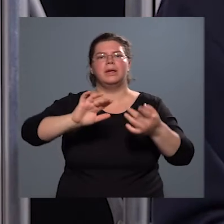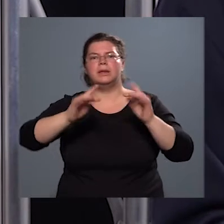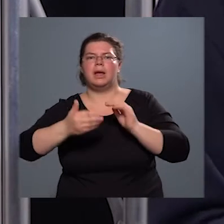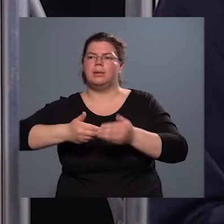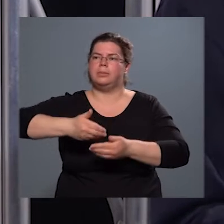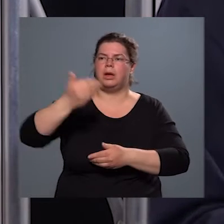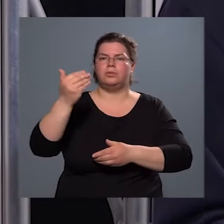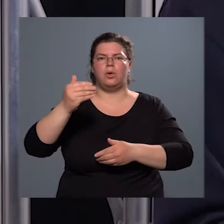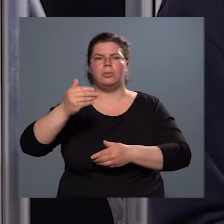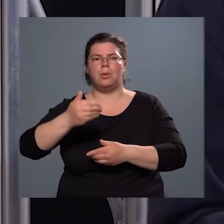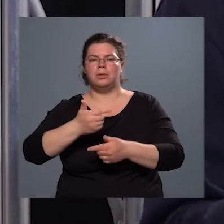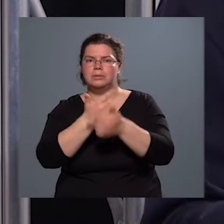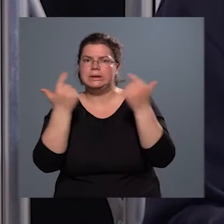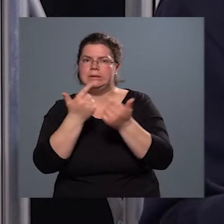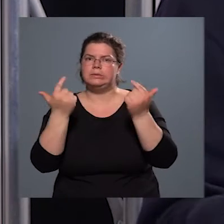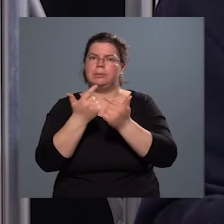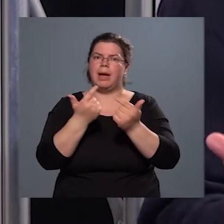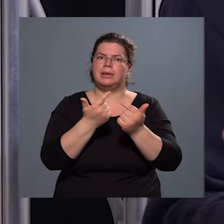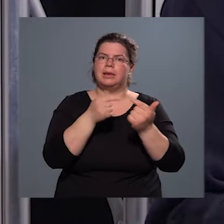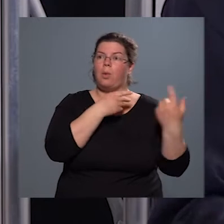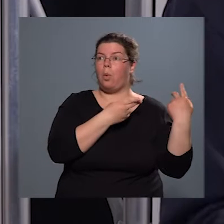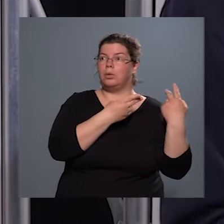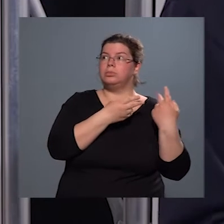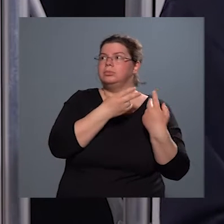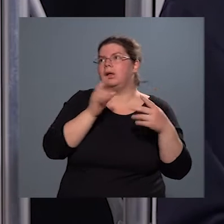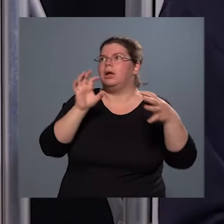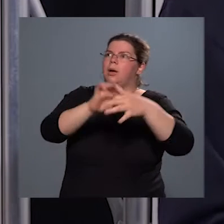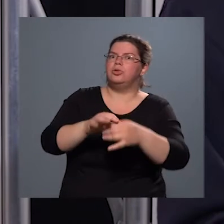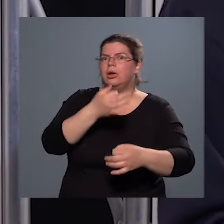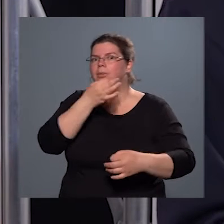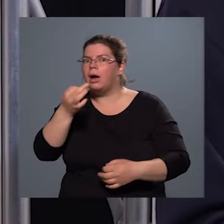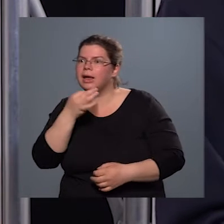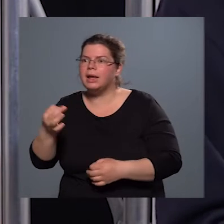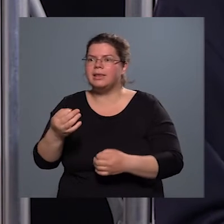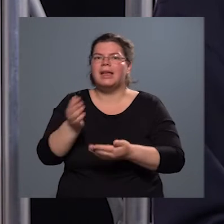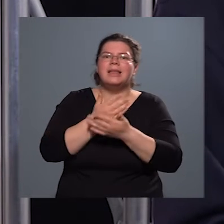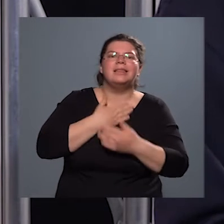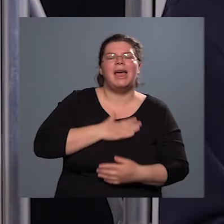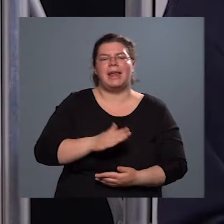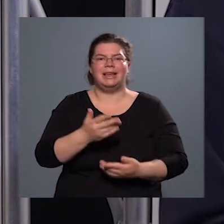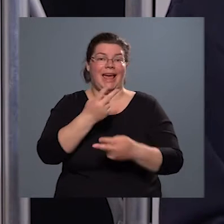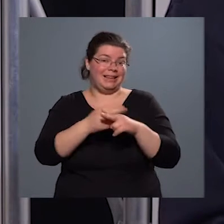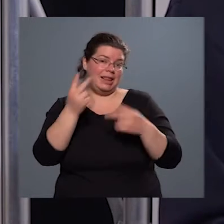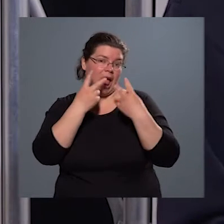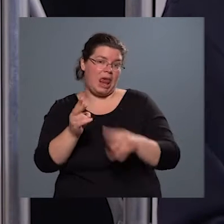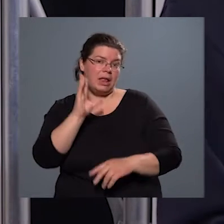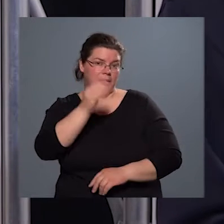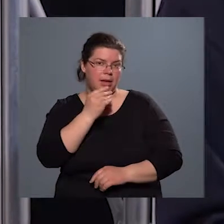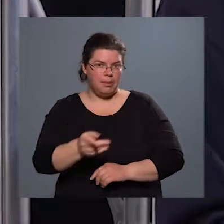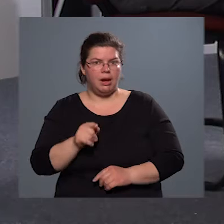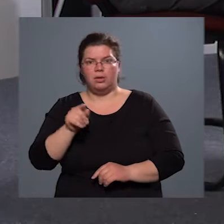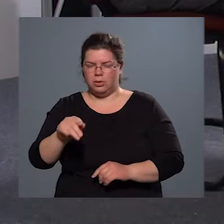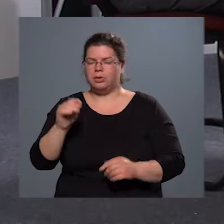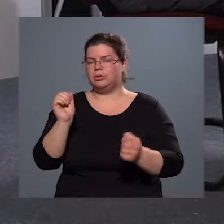platformokon megjelenő információk. Az emberek szeretnének tisztán látni, úgyhogy gondolom ebből önöknek is jut kellőképpen.